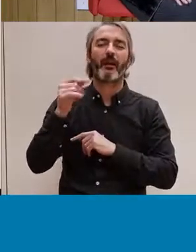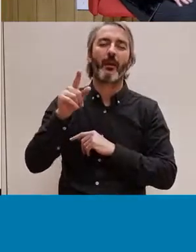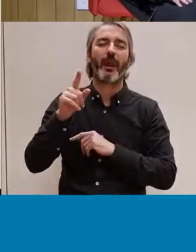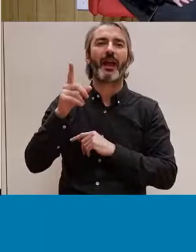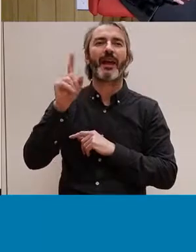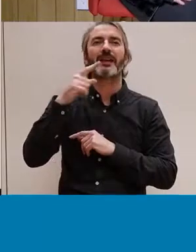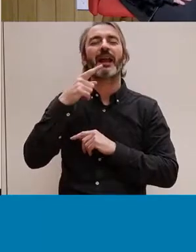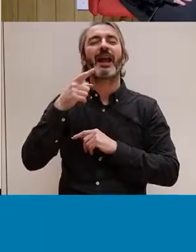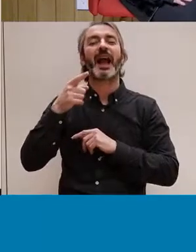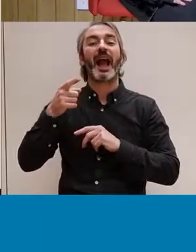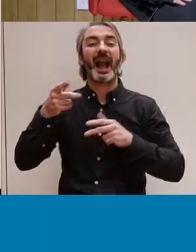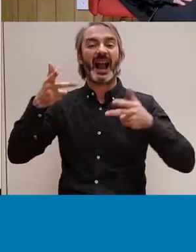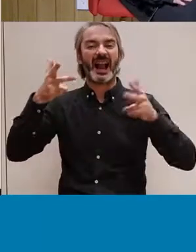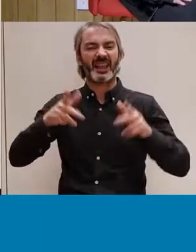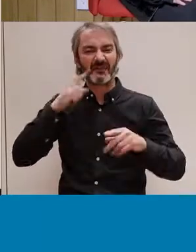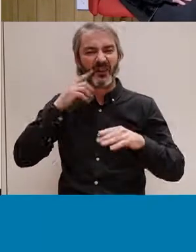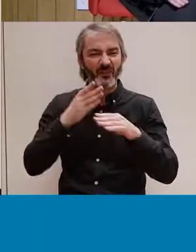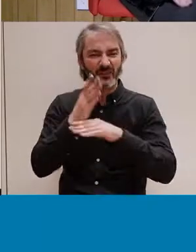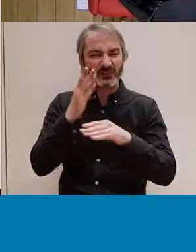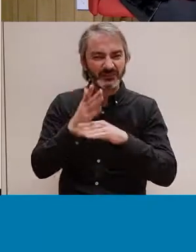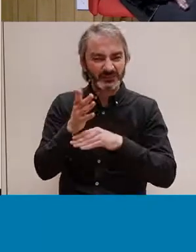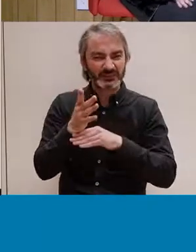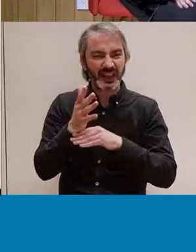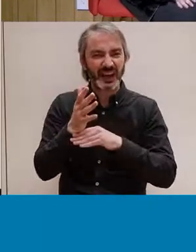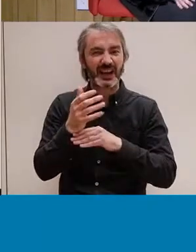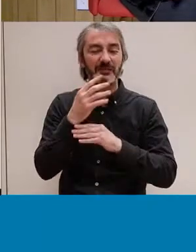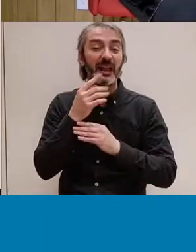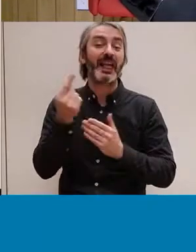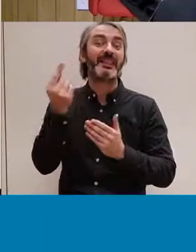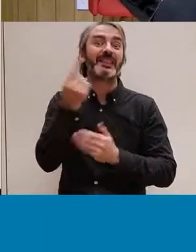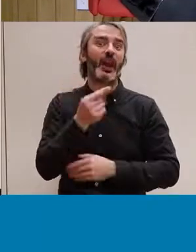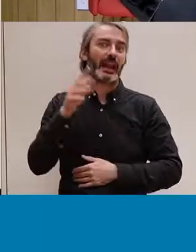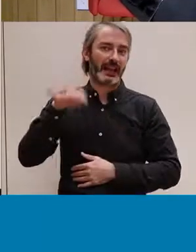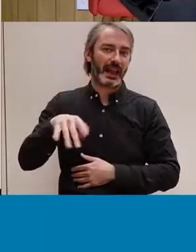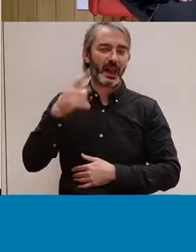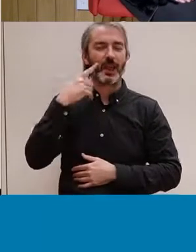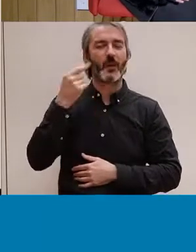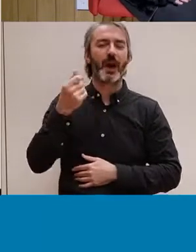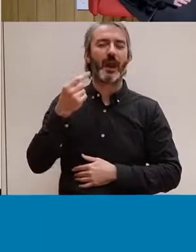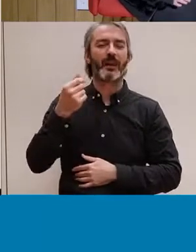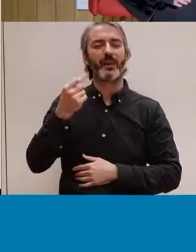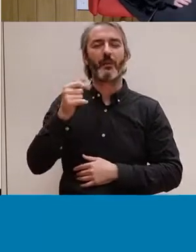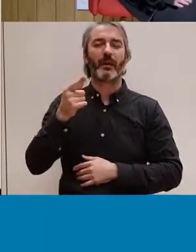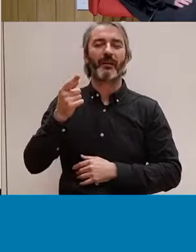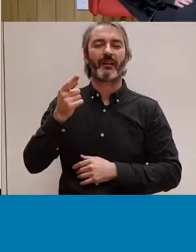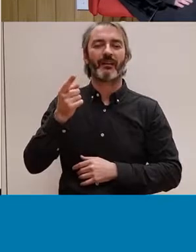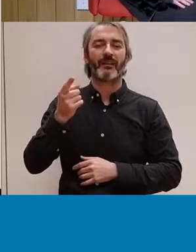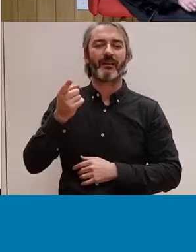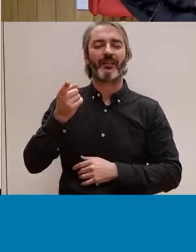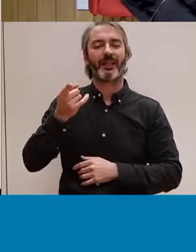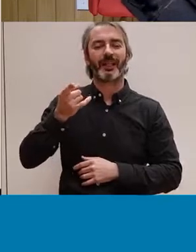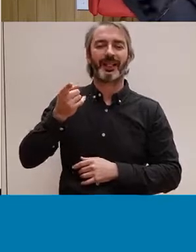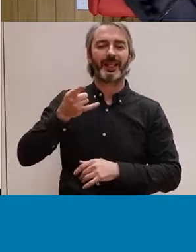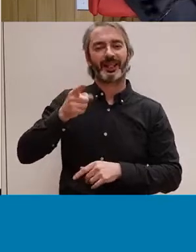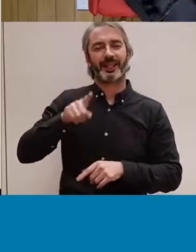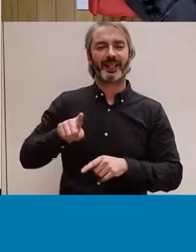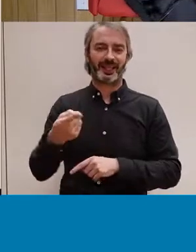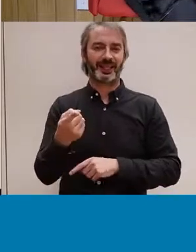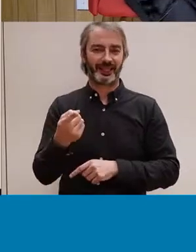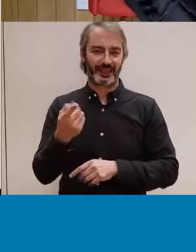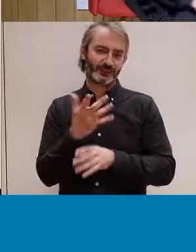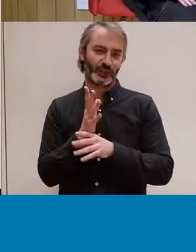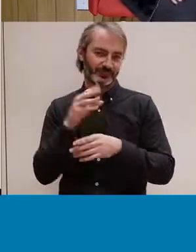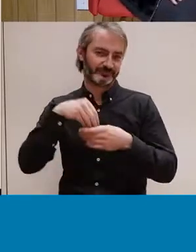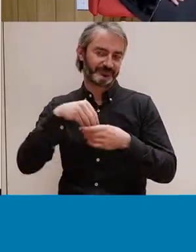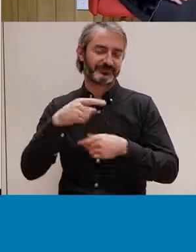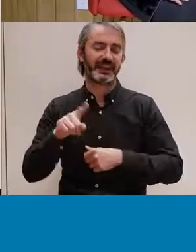cadira que és així de fusta, és una cadira d'un dissenyador català, ha petits guinyos que podeu veure al joc.